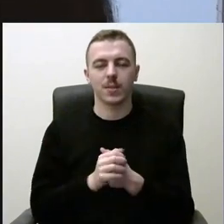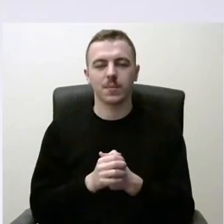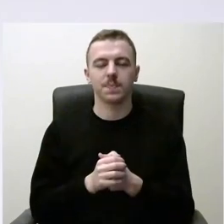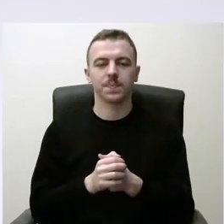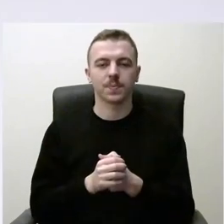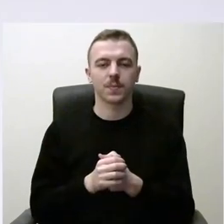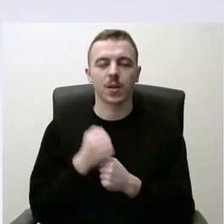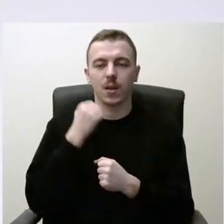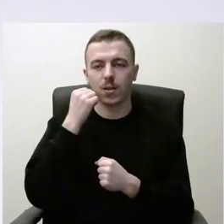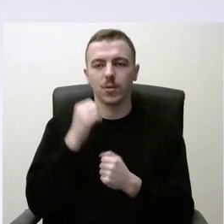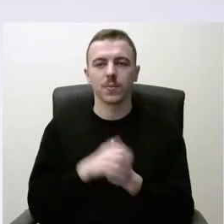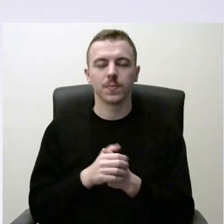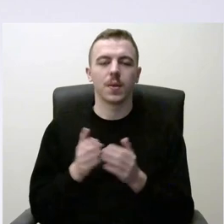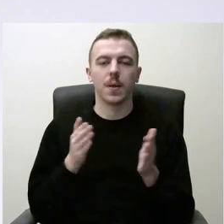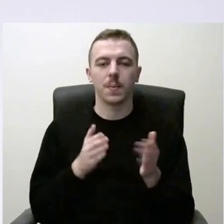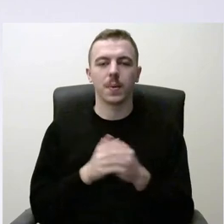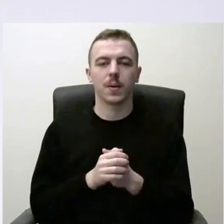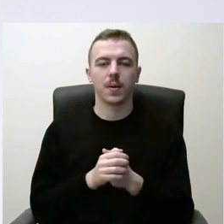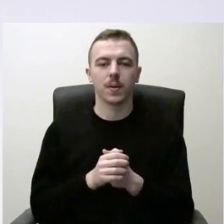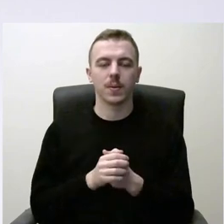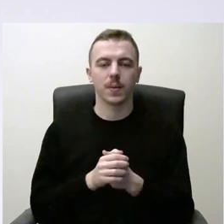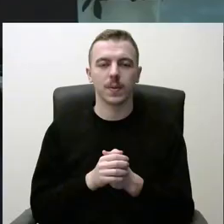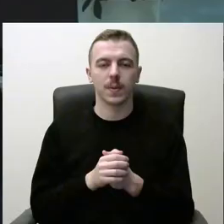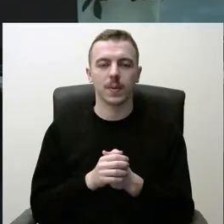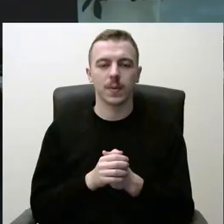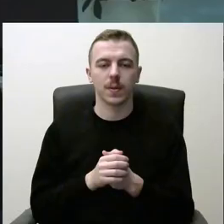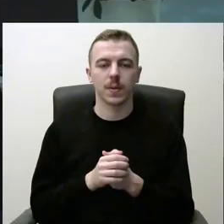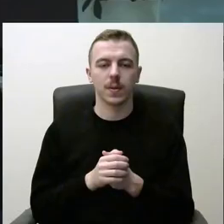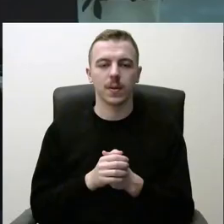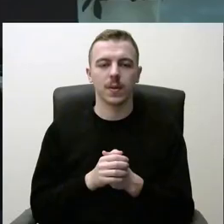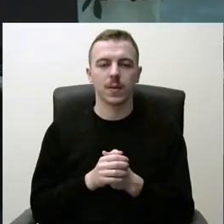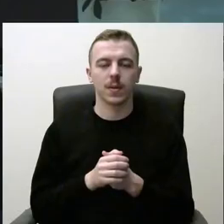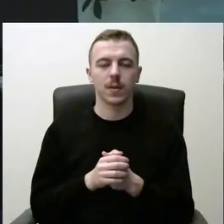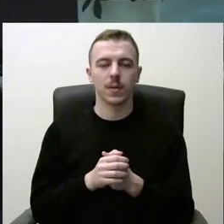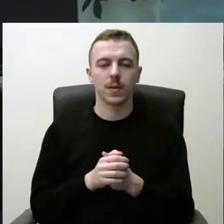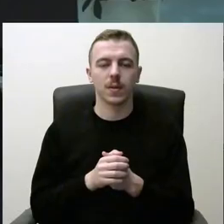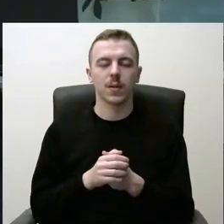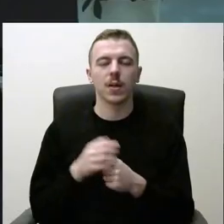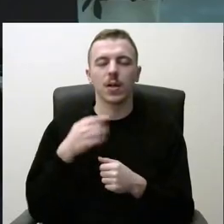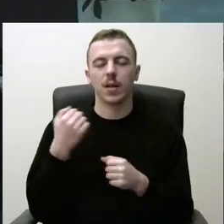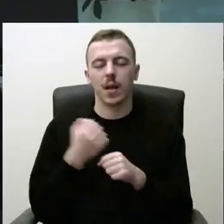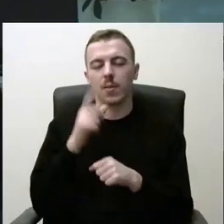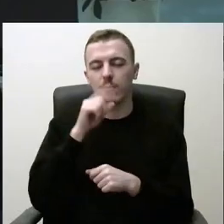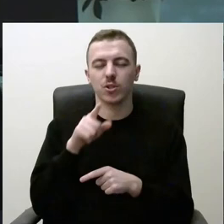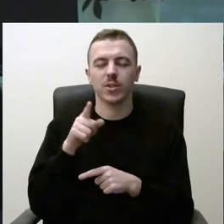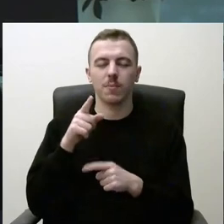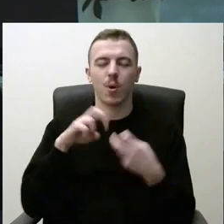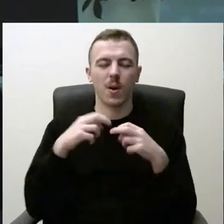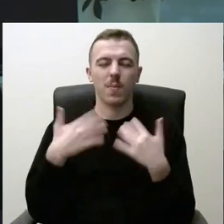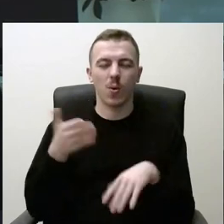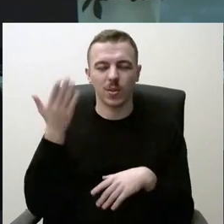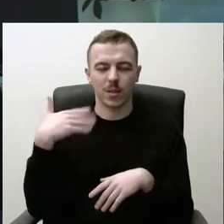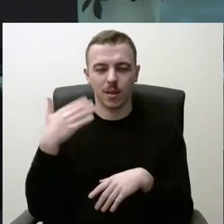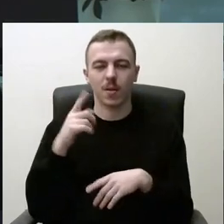Dėkuoju, gerbiamas nesetskis, prašau. Iš tikrųjų, reikia pripažinti, kad ta problema buvo sena, bet aš manau, kad Kauno rajonų